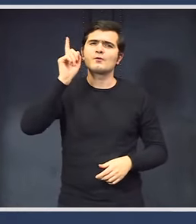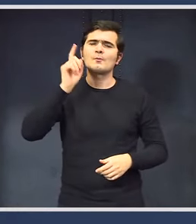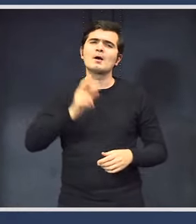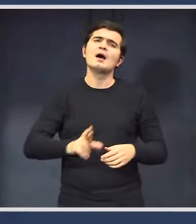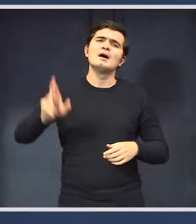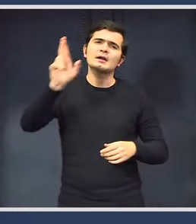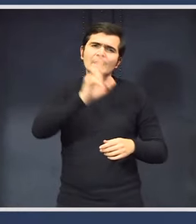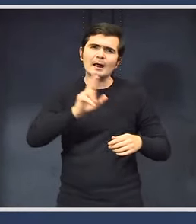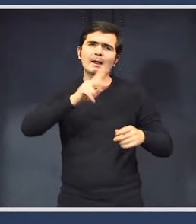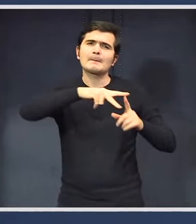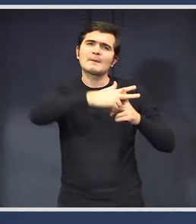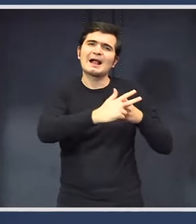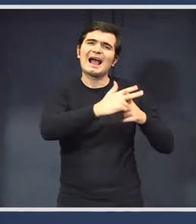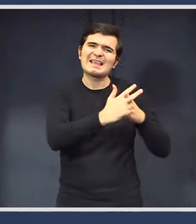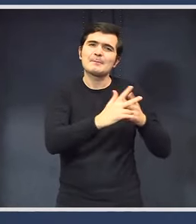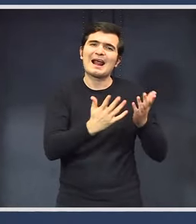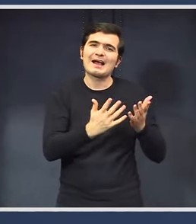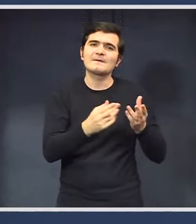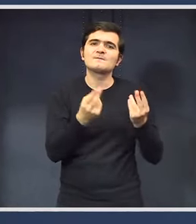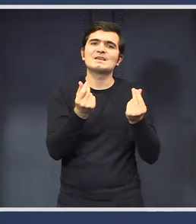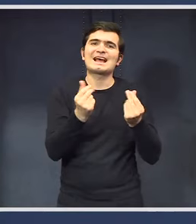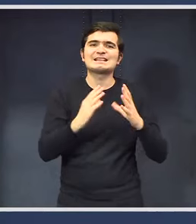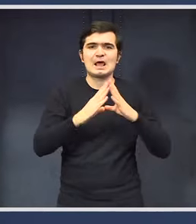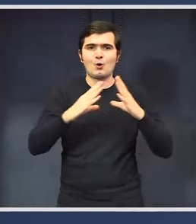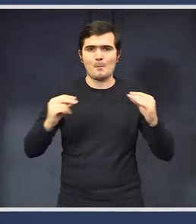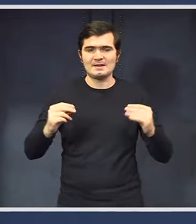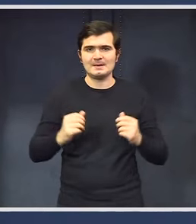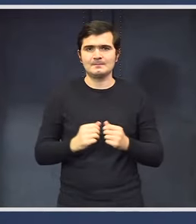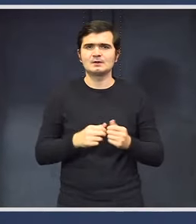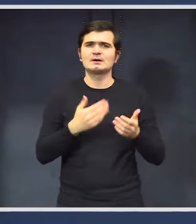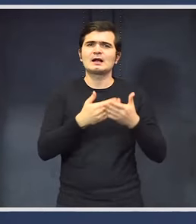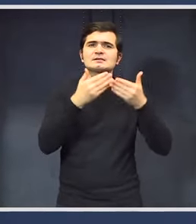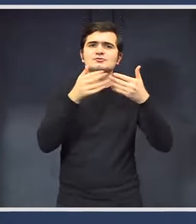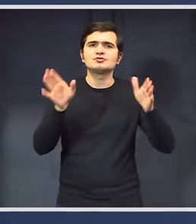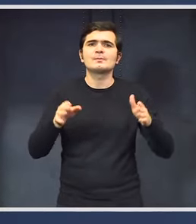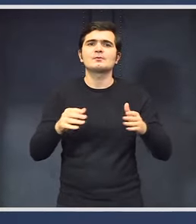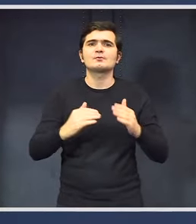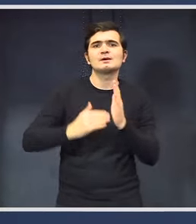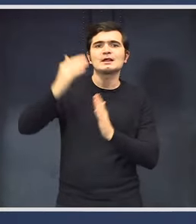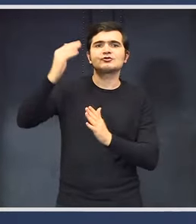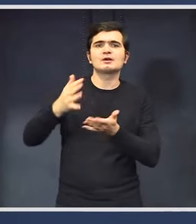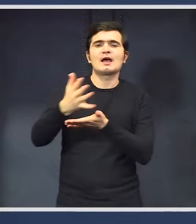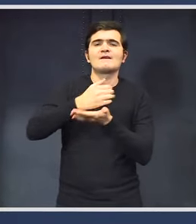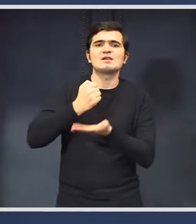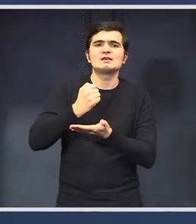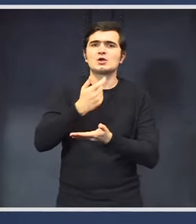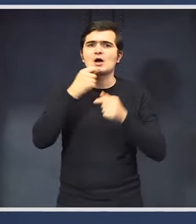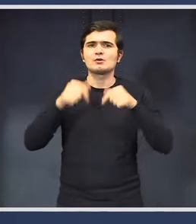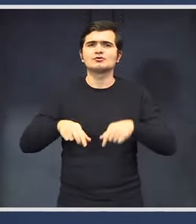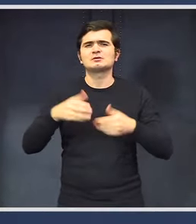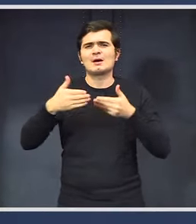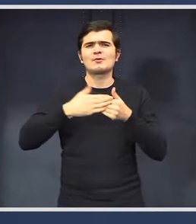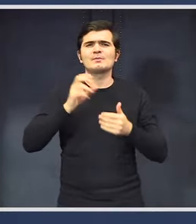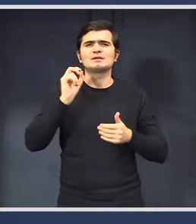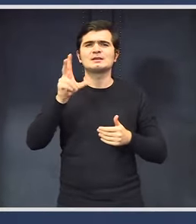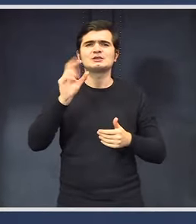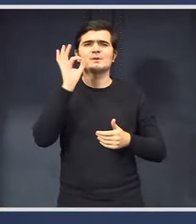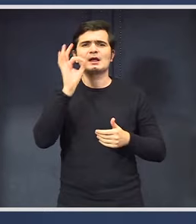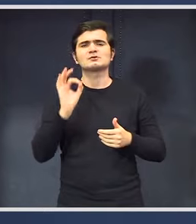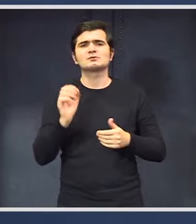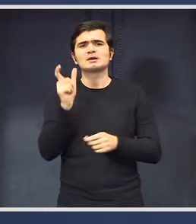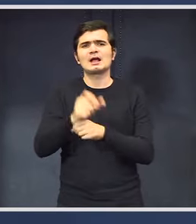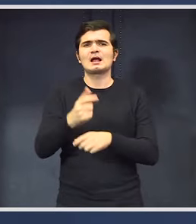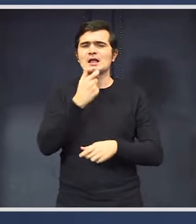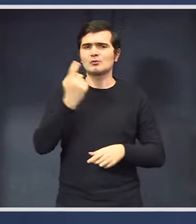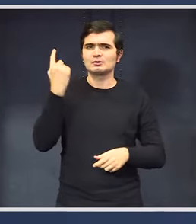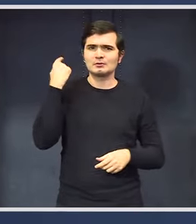recalibra finanțele României și vom începe cu o creștere a venitulor care anul acesta este de aproape 13% față de anul trecut